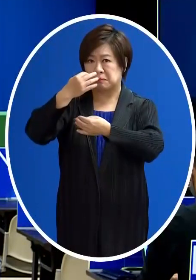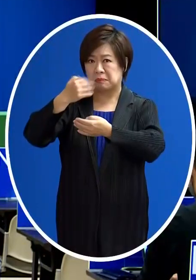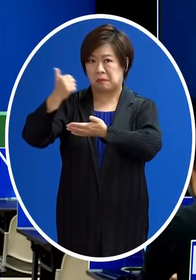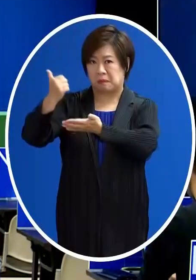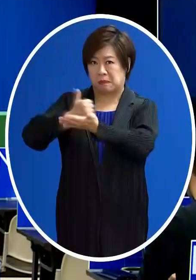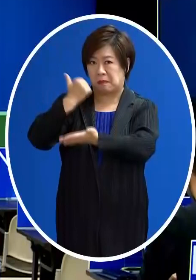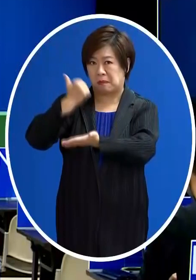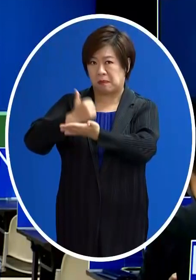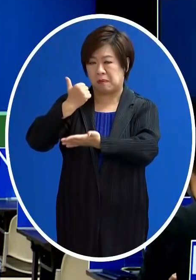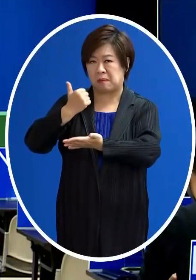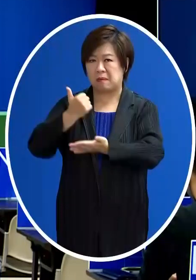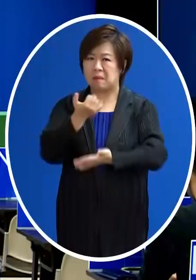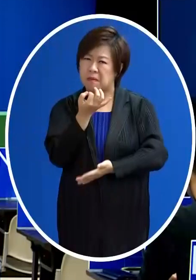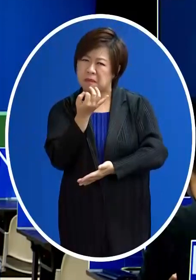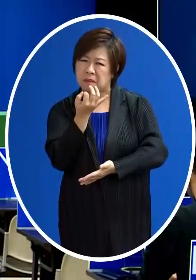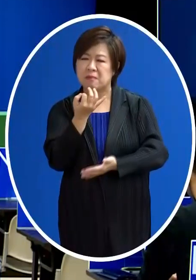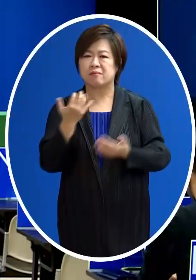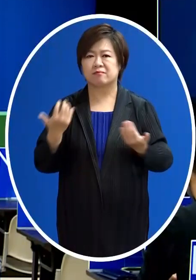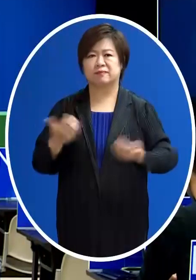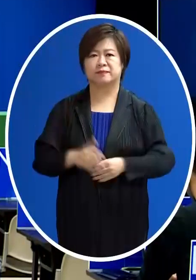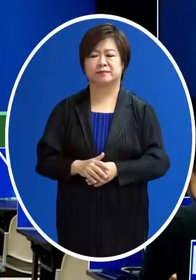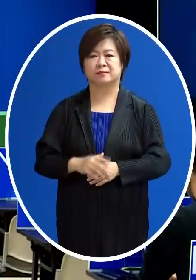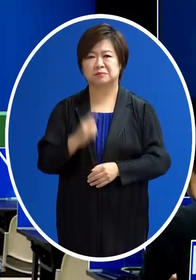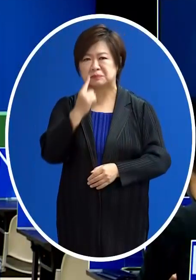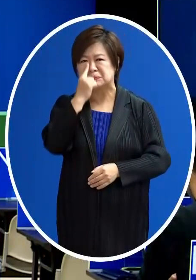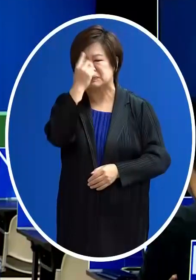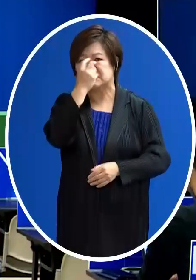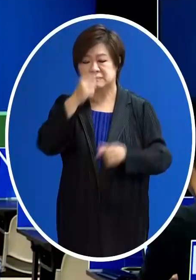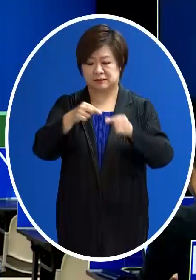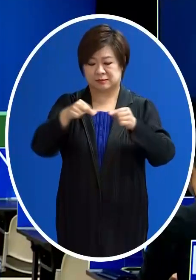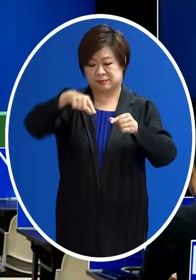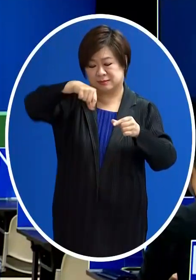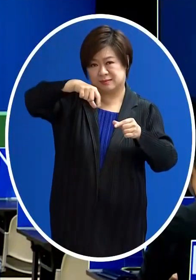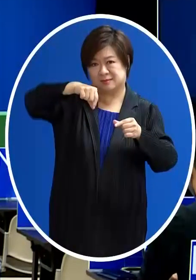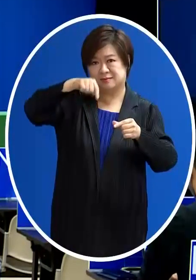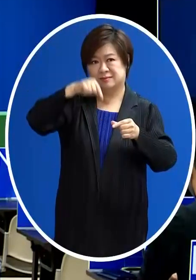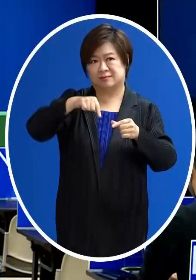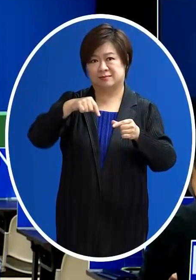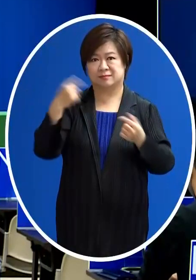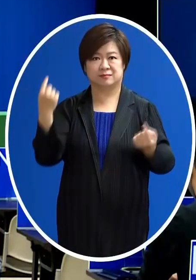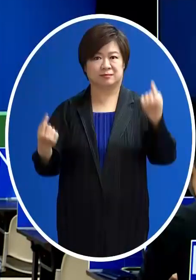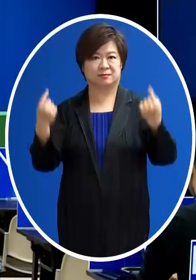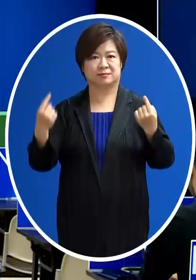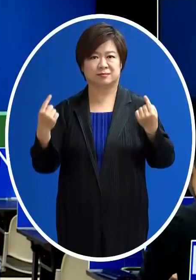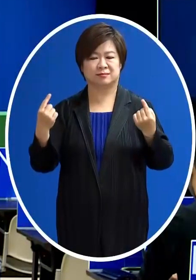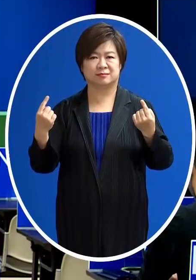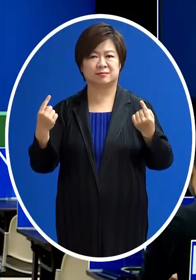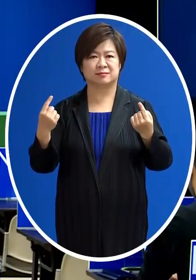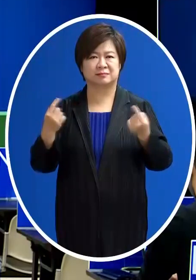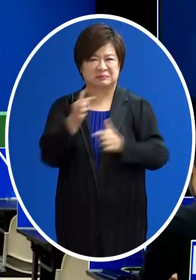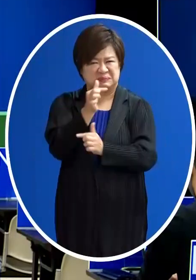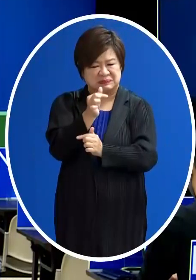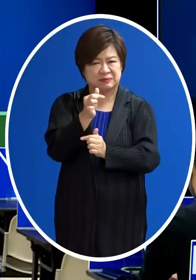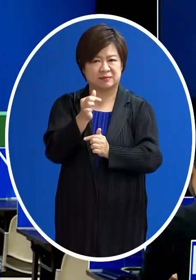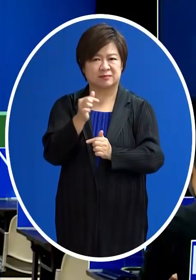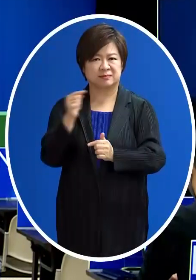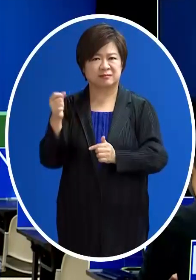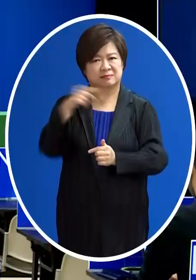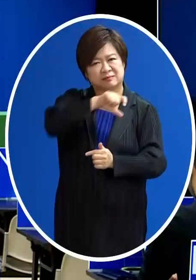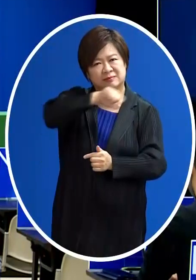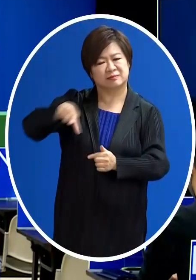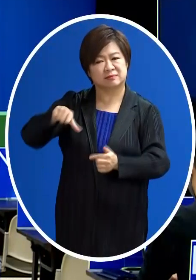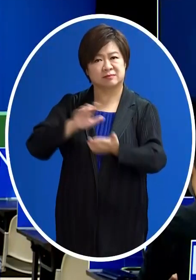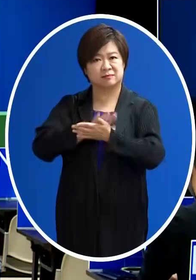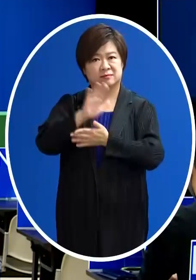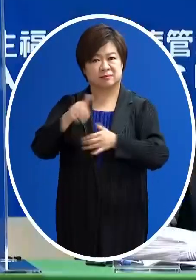台 價格會落在多少 他跟鼻咽的篩檢的準確度差多少未來有沒有可能實名字買得到